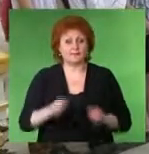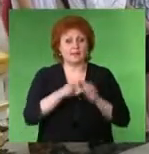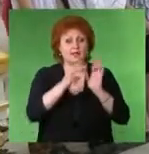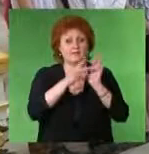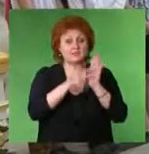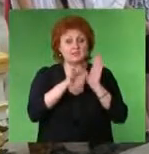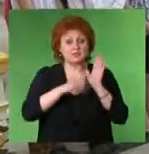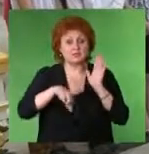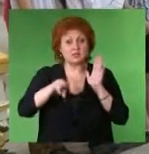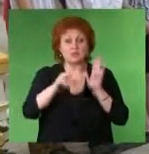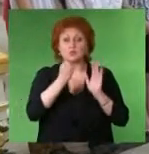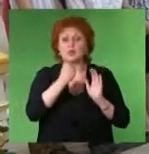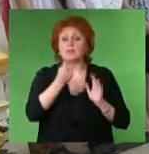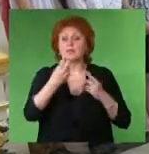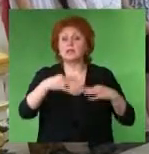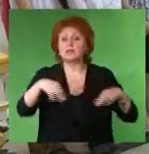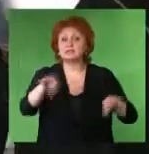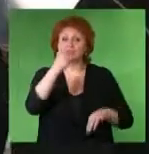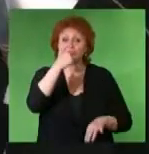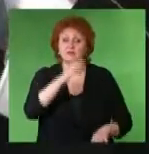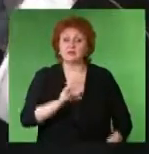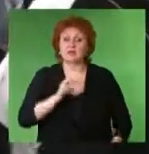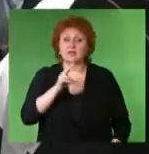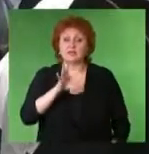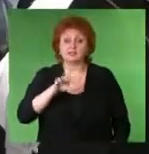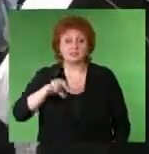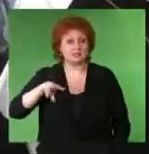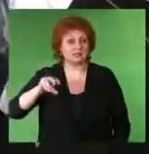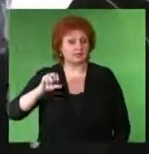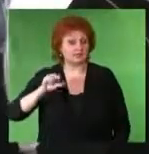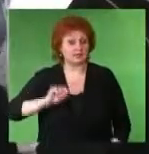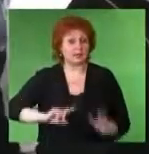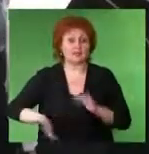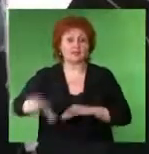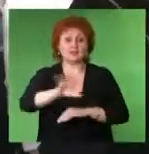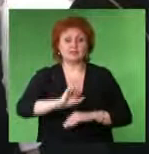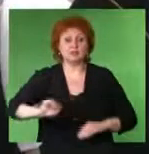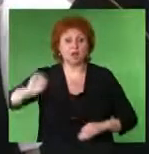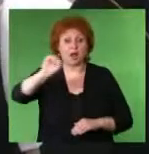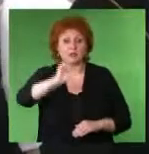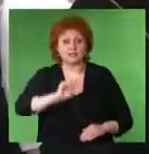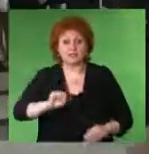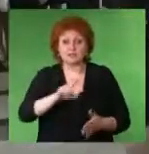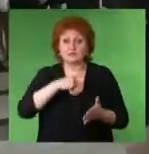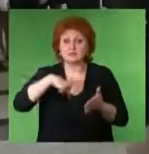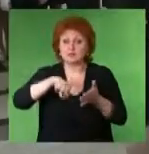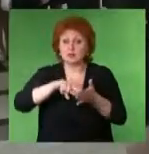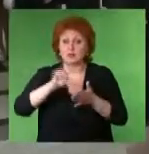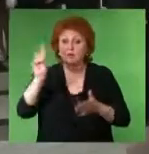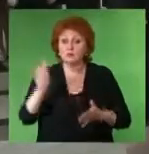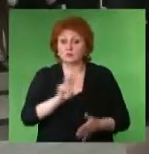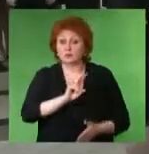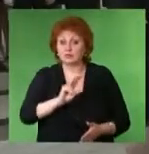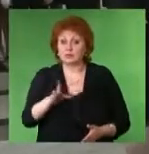18 июня по благословению митрополита Ставропольского и Невиномысского Кирилла На территории Андреевского подворья города